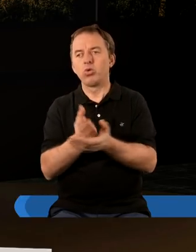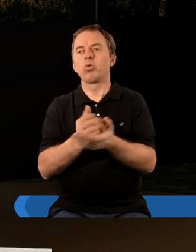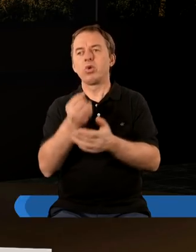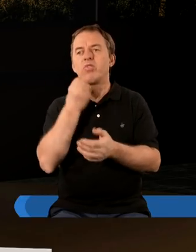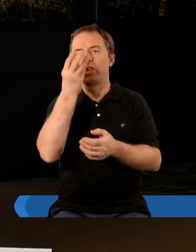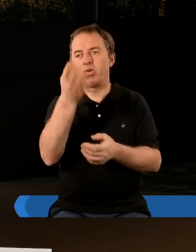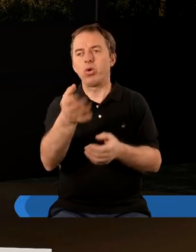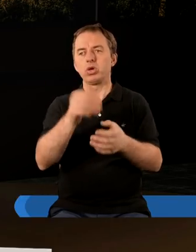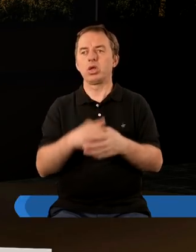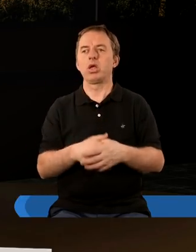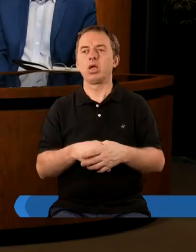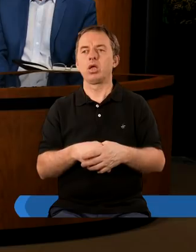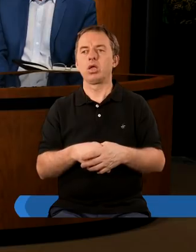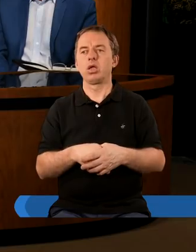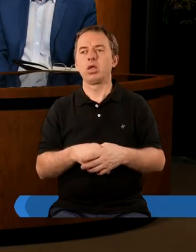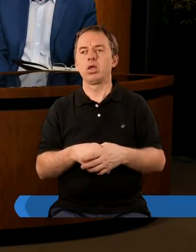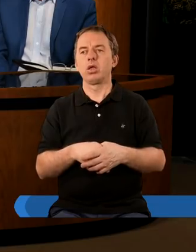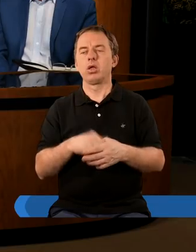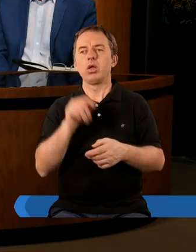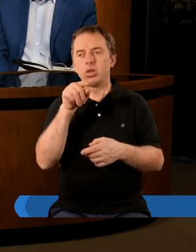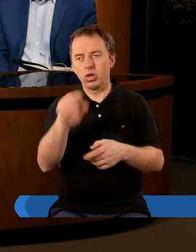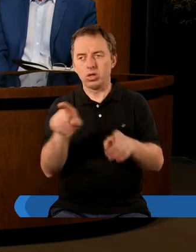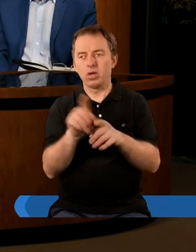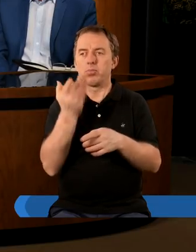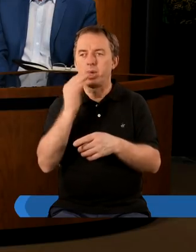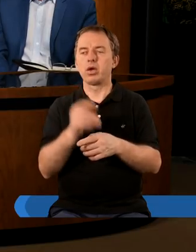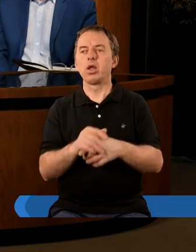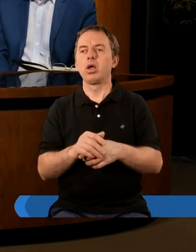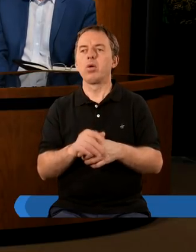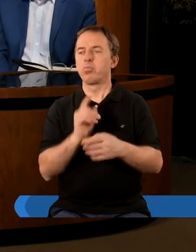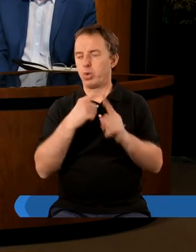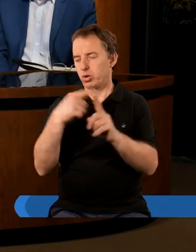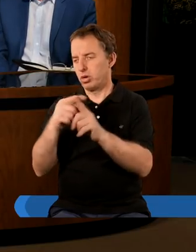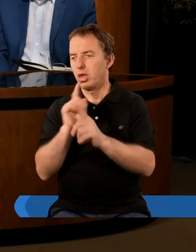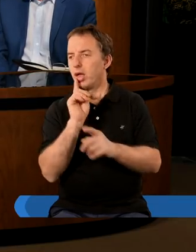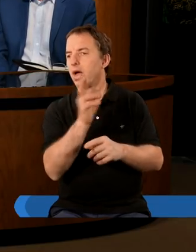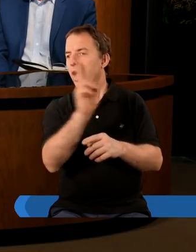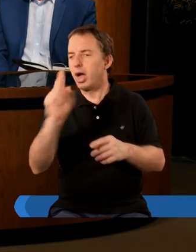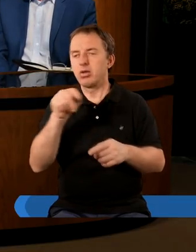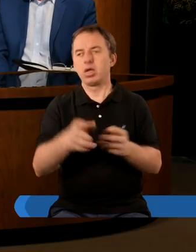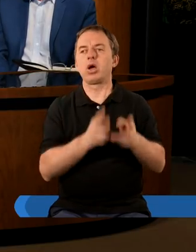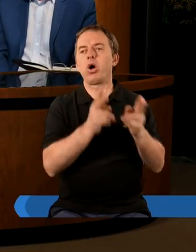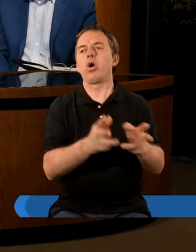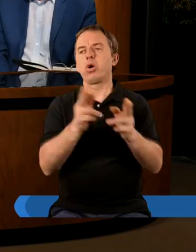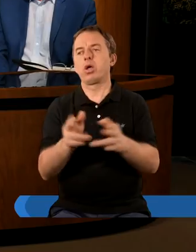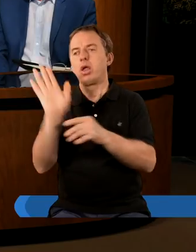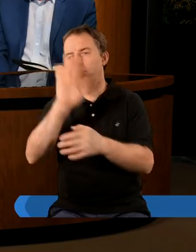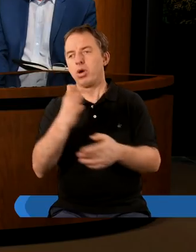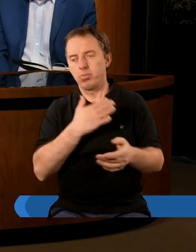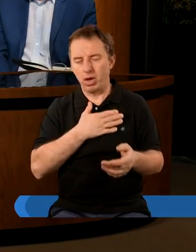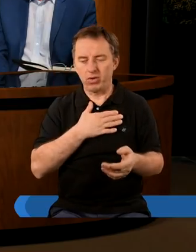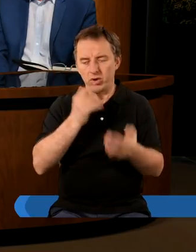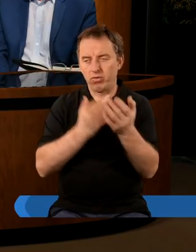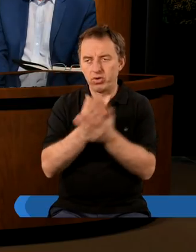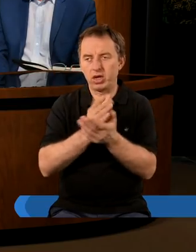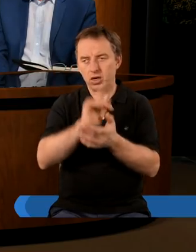służby i wytrwałości. Więc to też jest takie bardzo pozytywne przesłanie, że w każdym z tych okresów Bóg ma